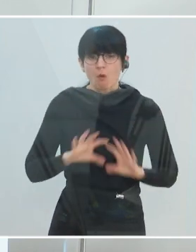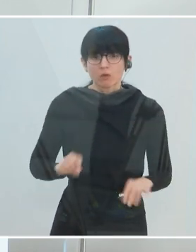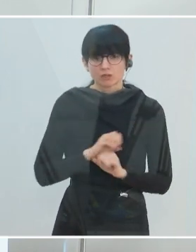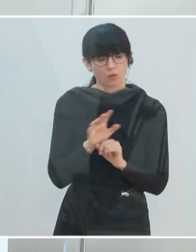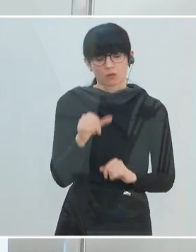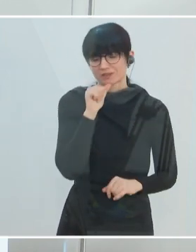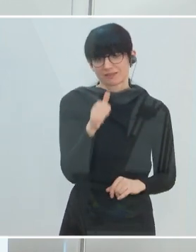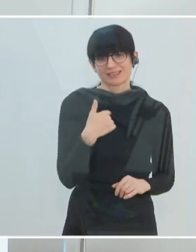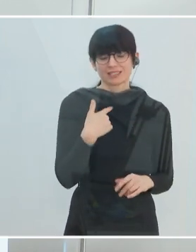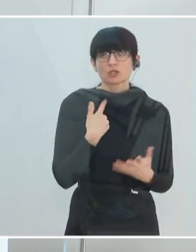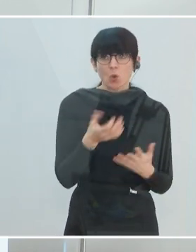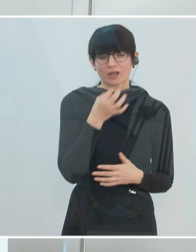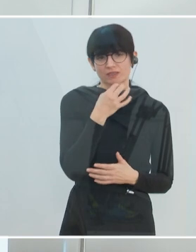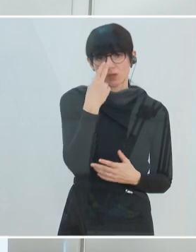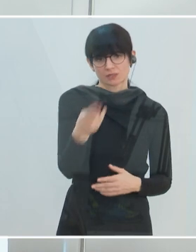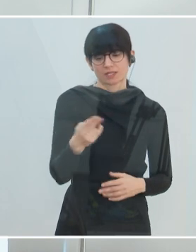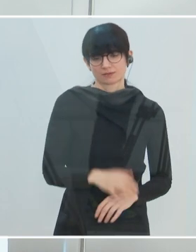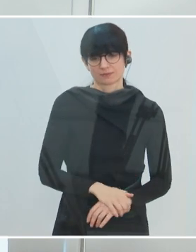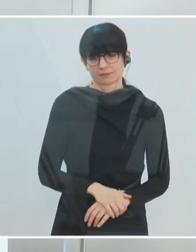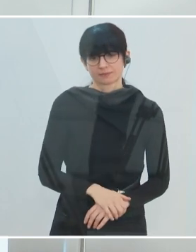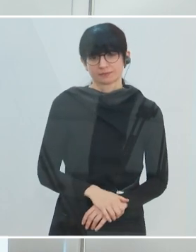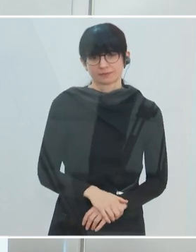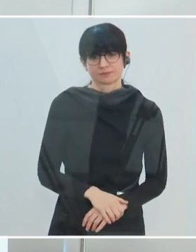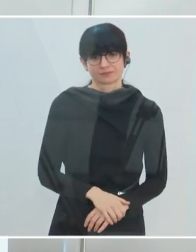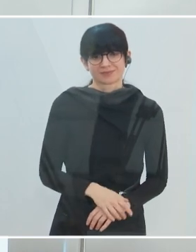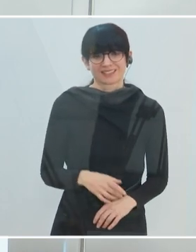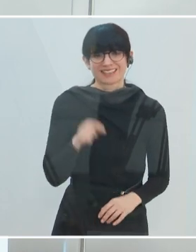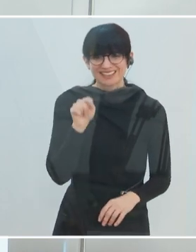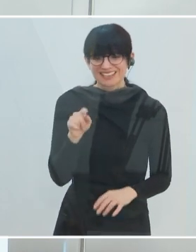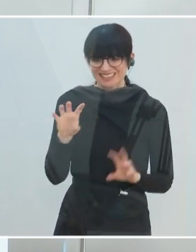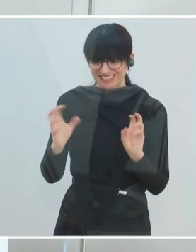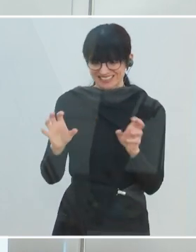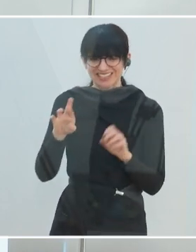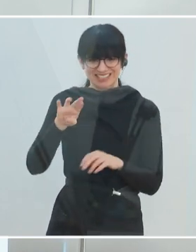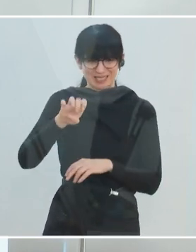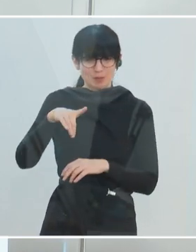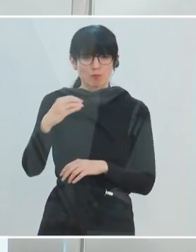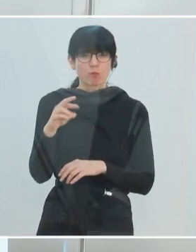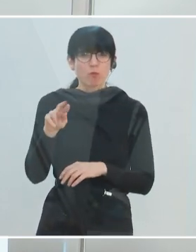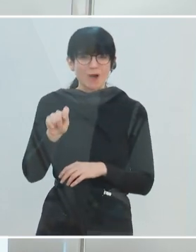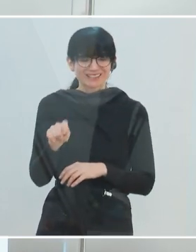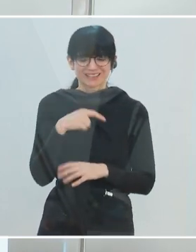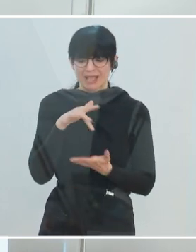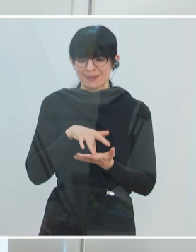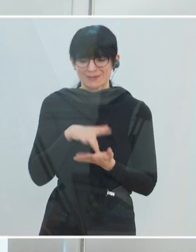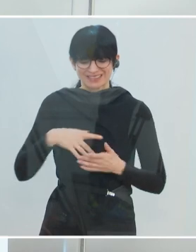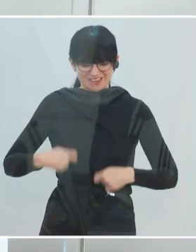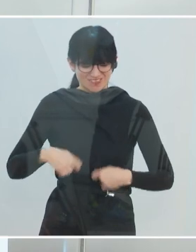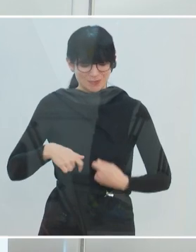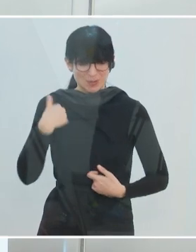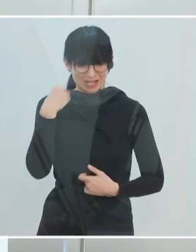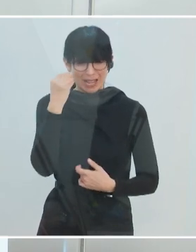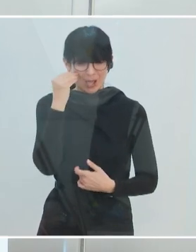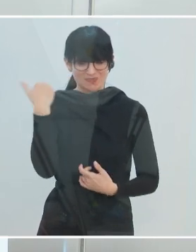teilweise ein Problem wie dieser Bereich gewesen ist. Ich kann mich auch an diese Reportzentren genau erinnern, das war Mitte Februar, hätte ich jetzt einmal